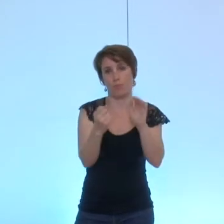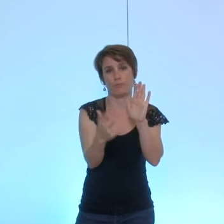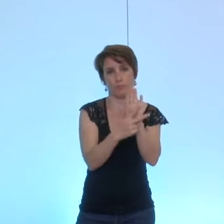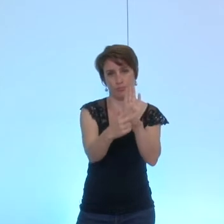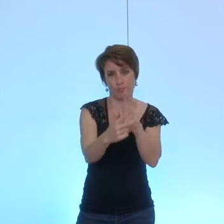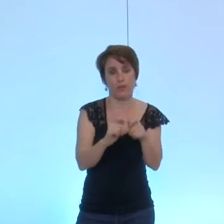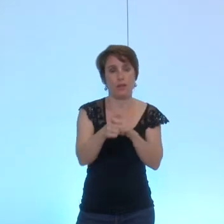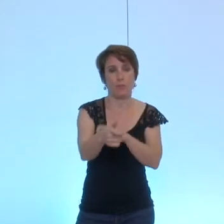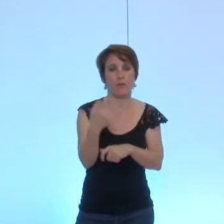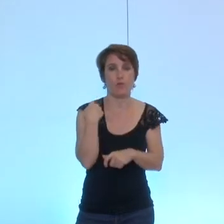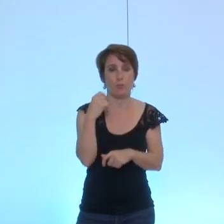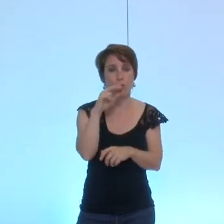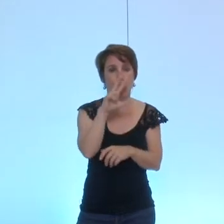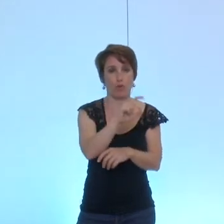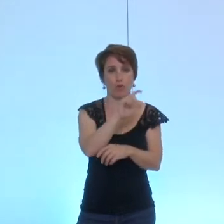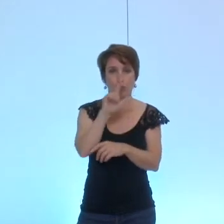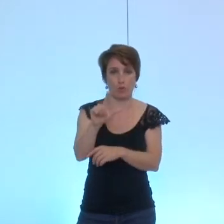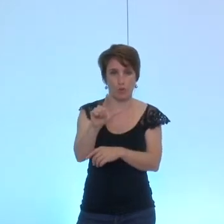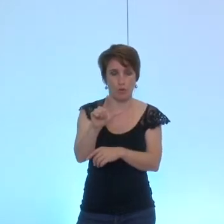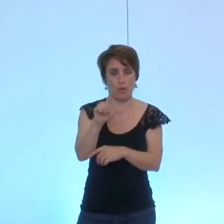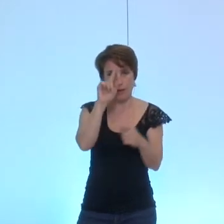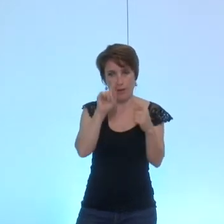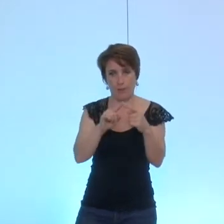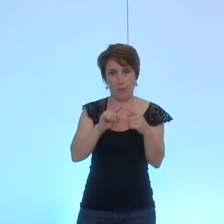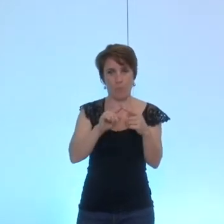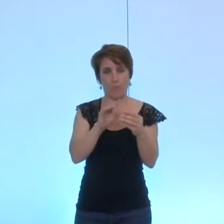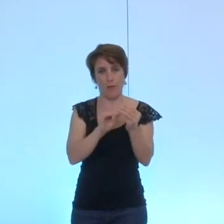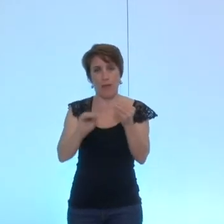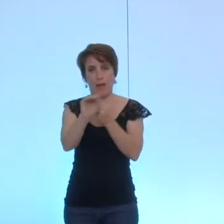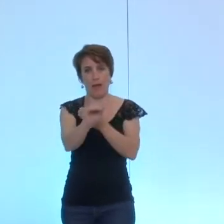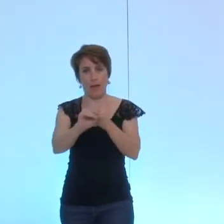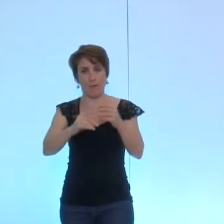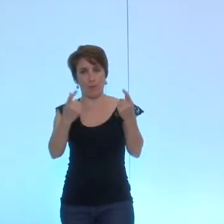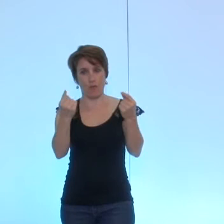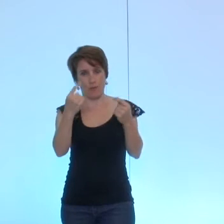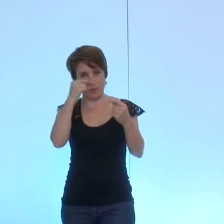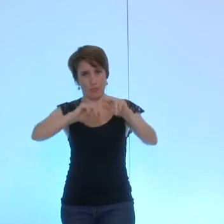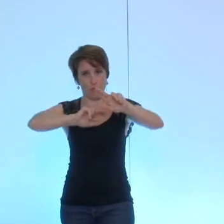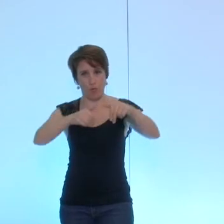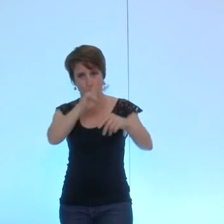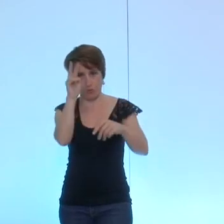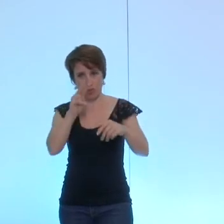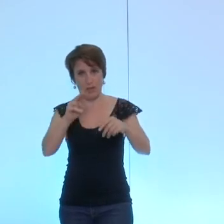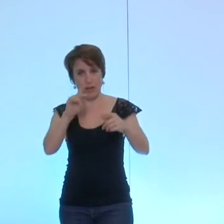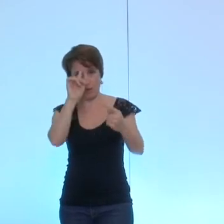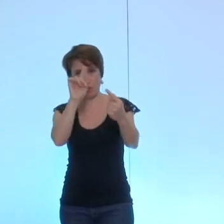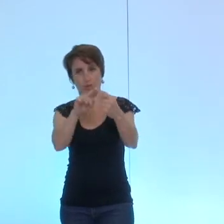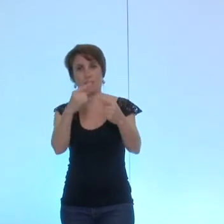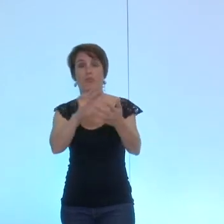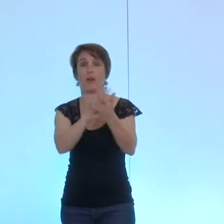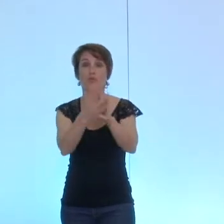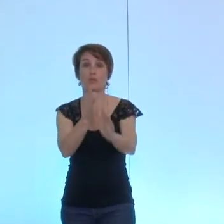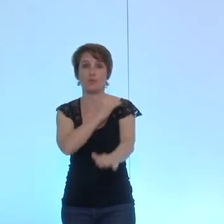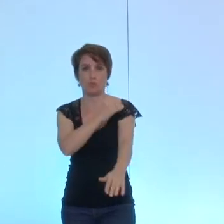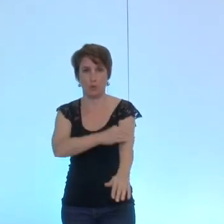adoptée délibération 32 sur les avenants financiers aux conventions générales d'objectifs avec les associations du secteur sportif